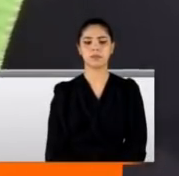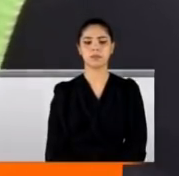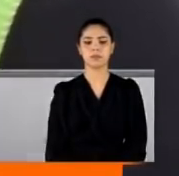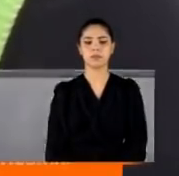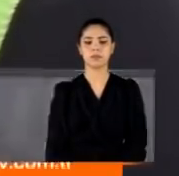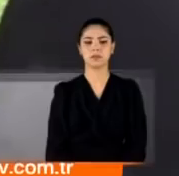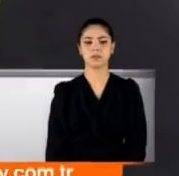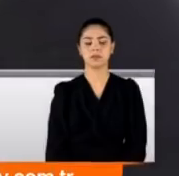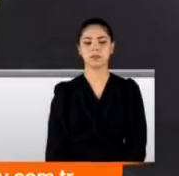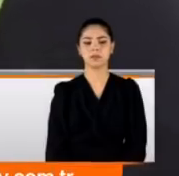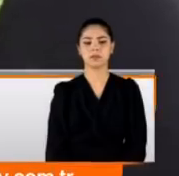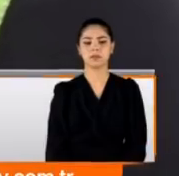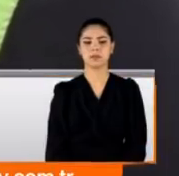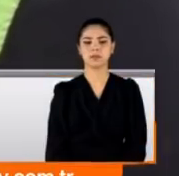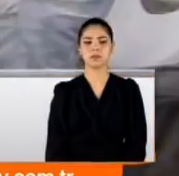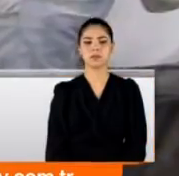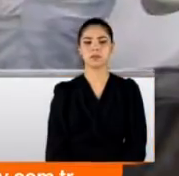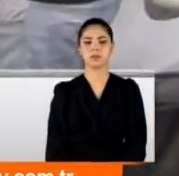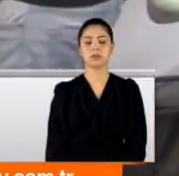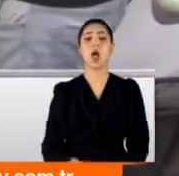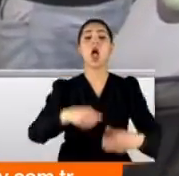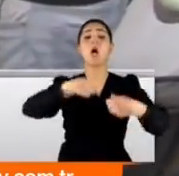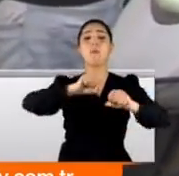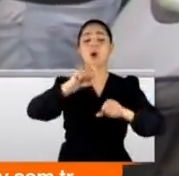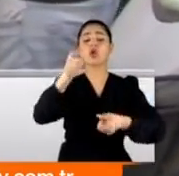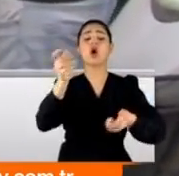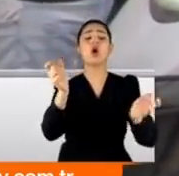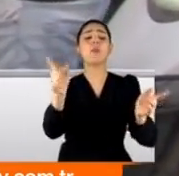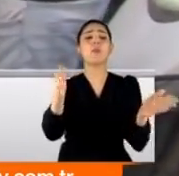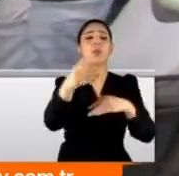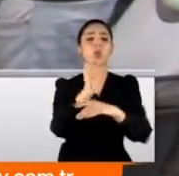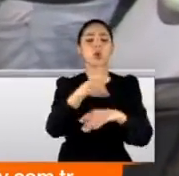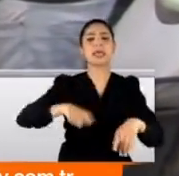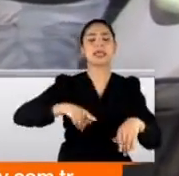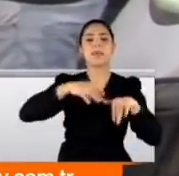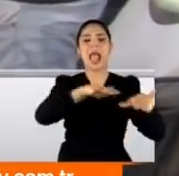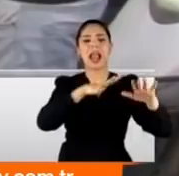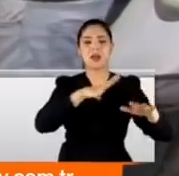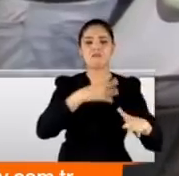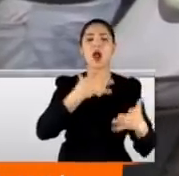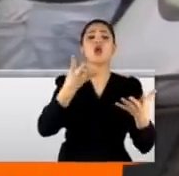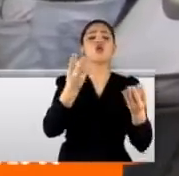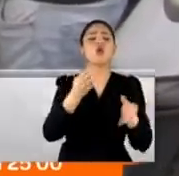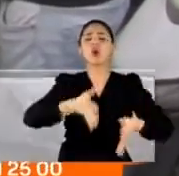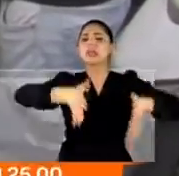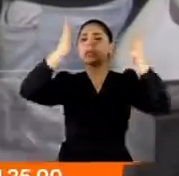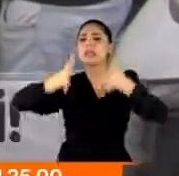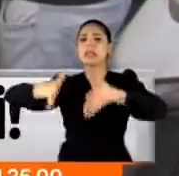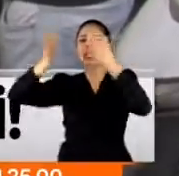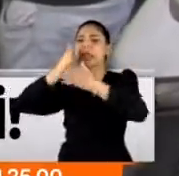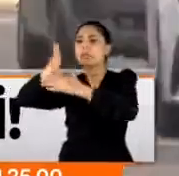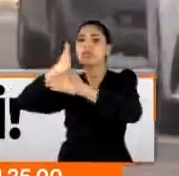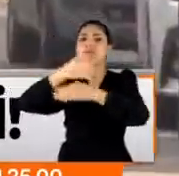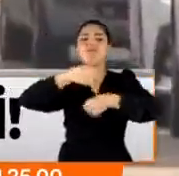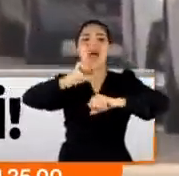ıslanıyor, soğuyor. Müşteriler şikayet ediyor. Motorlu kuryeler İzmir'de eylemdeydi. Nedeni birçok sitenin kuryeleri motorla